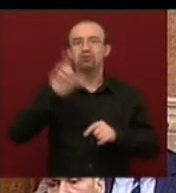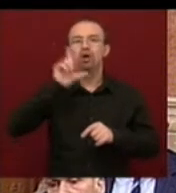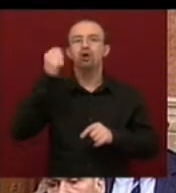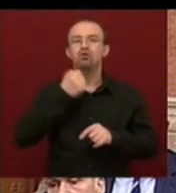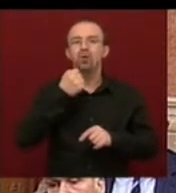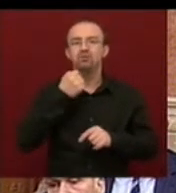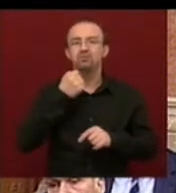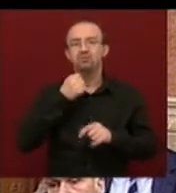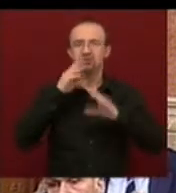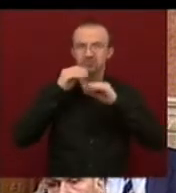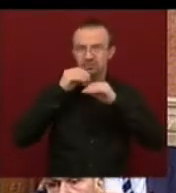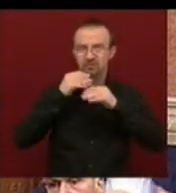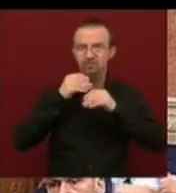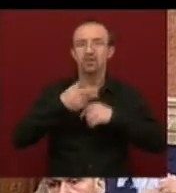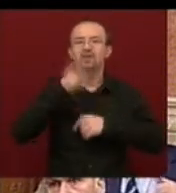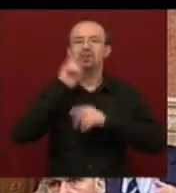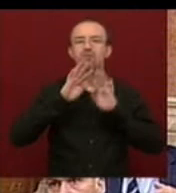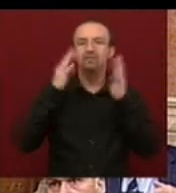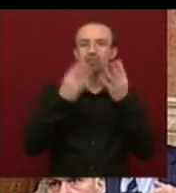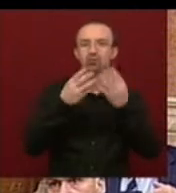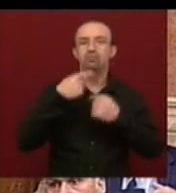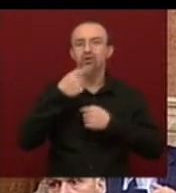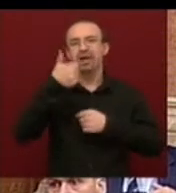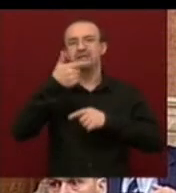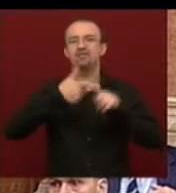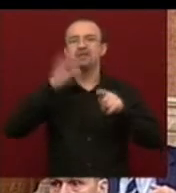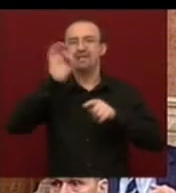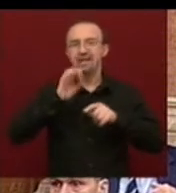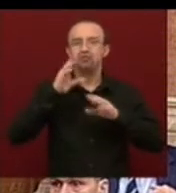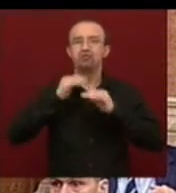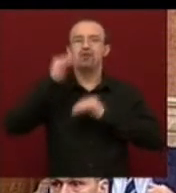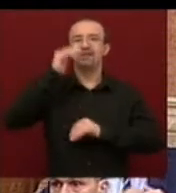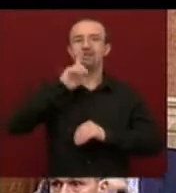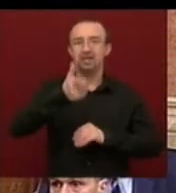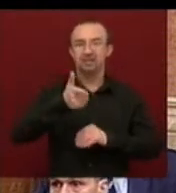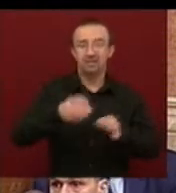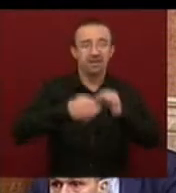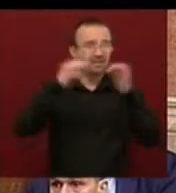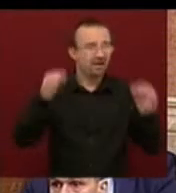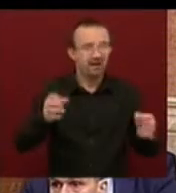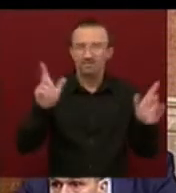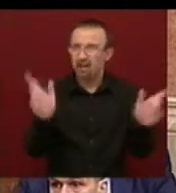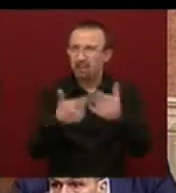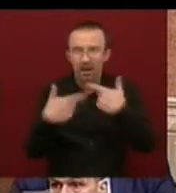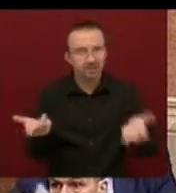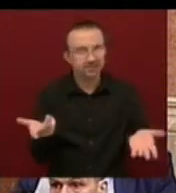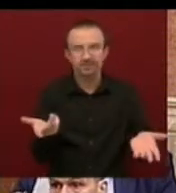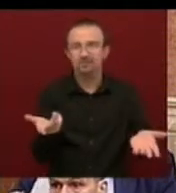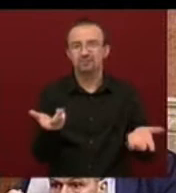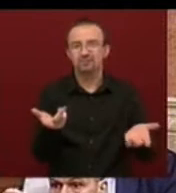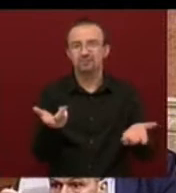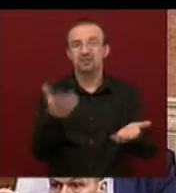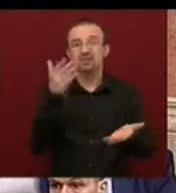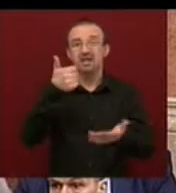beszéde, szakmai fórumon másfél százalékos növekedésről beszélt, ami nyilvánvalóan nem teljesíthető, esett is